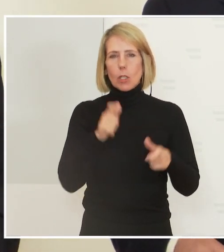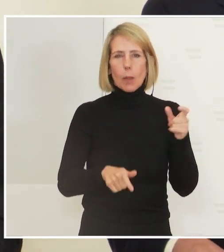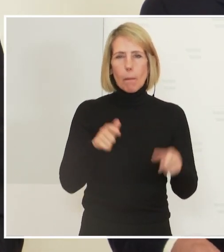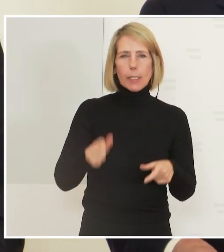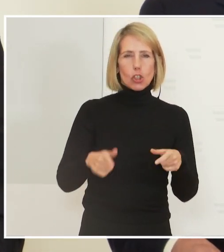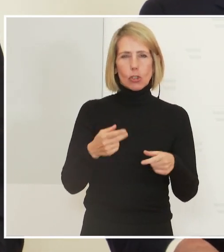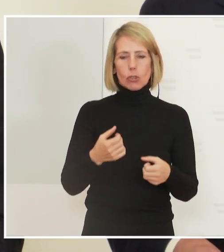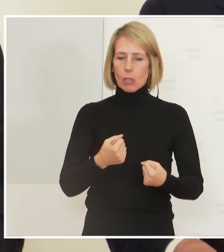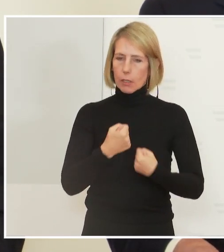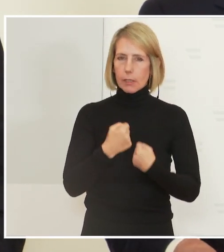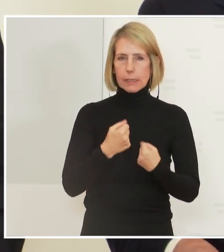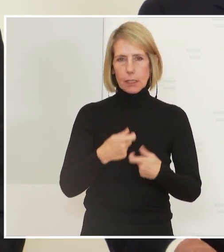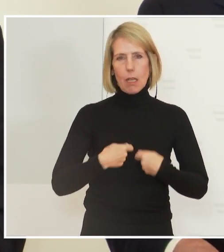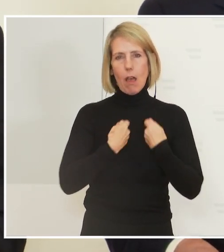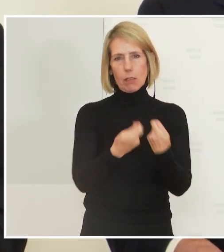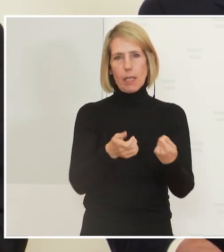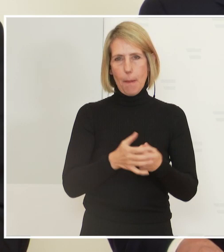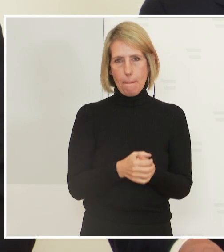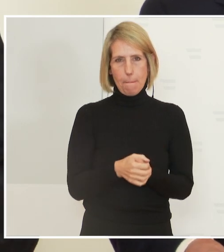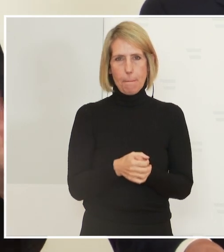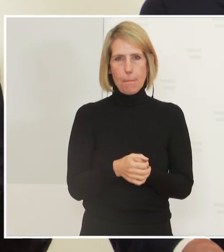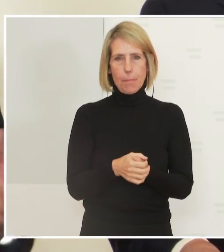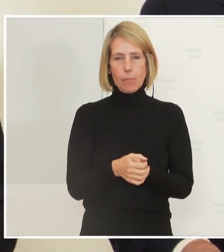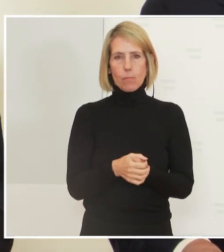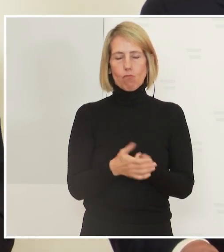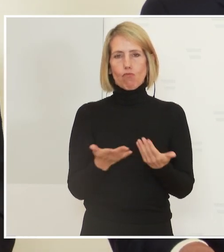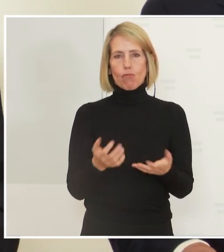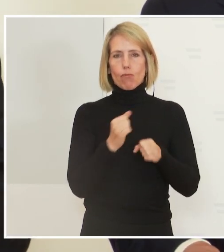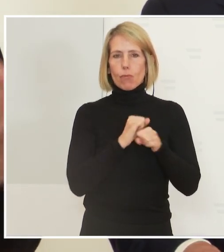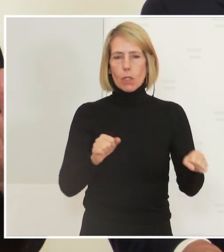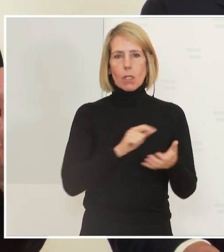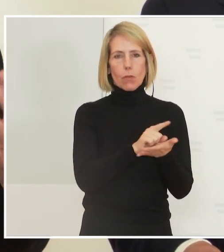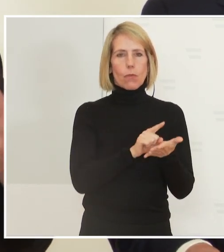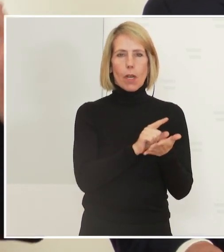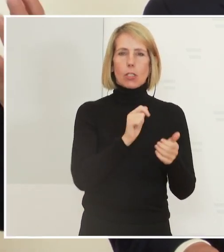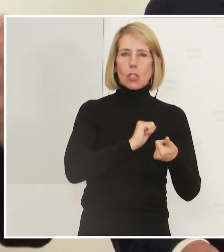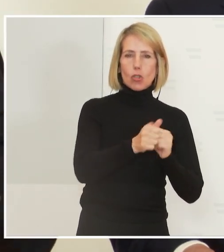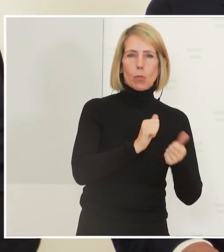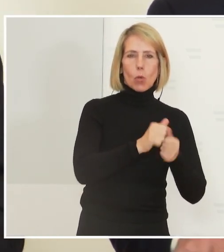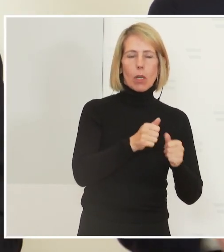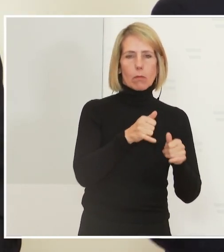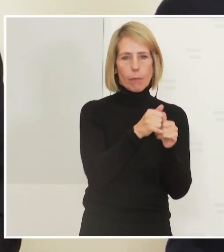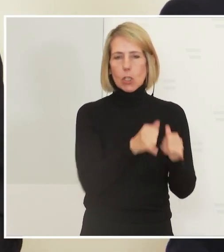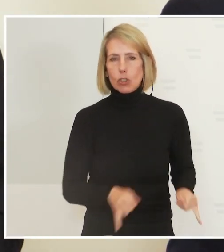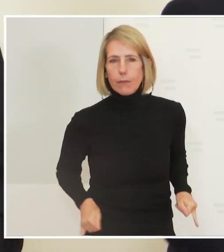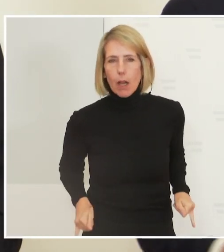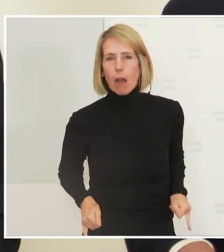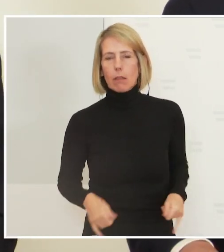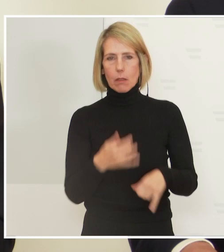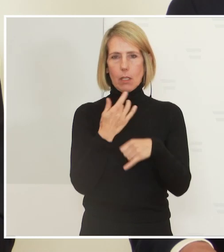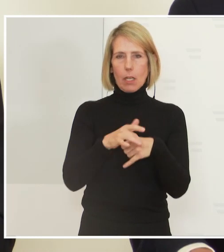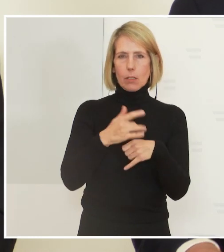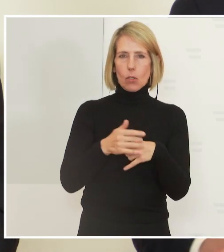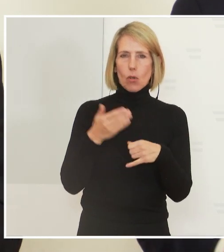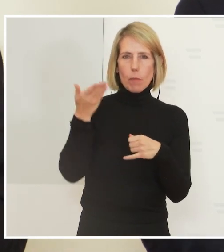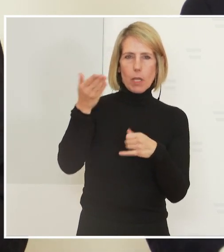Sicherheit zu geben, wenn man den Freizeitsport betreibt, Skifahren und aber auch die Gastronomie im Berg.